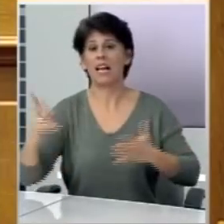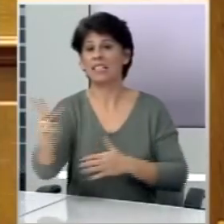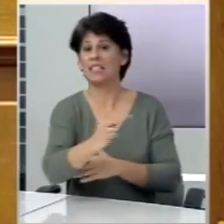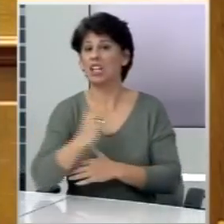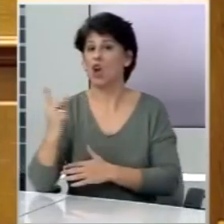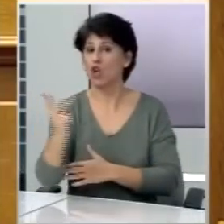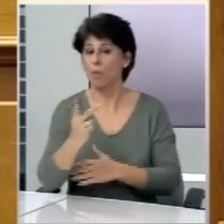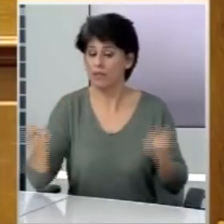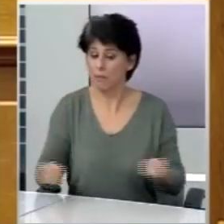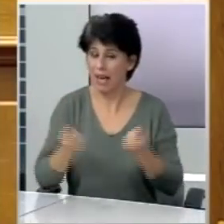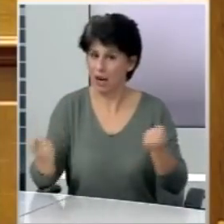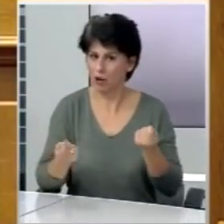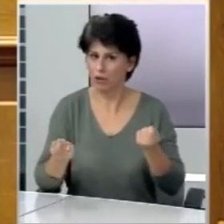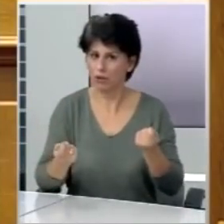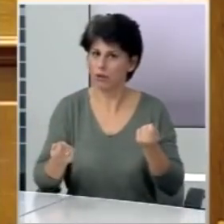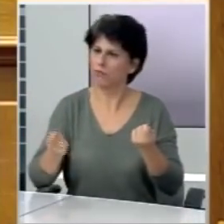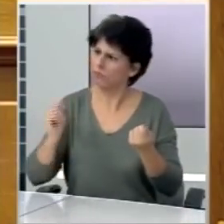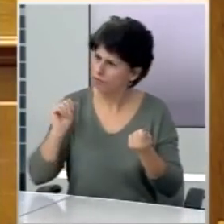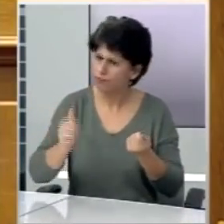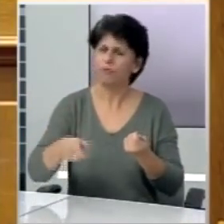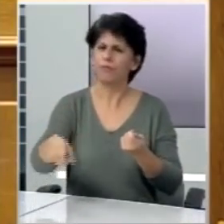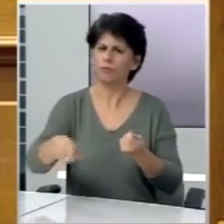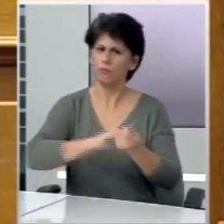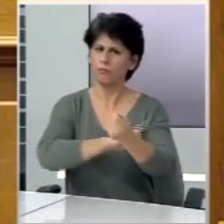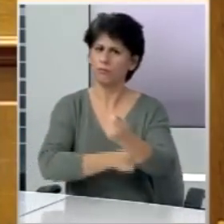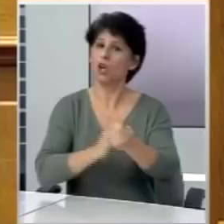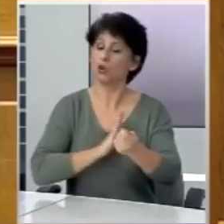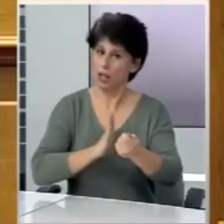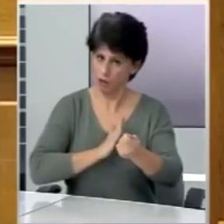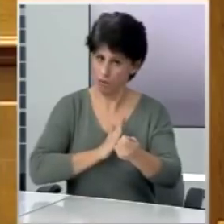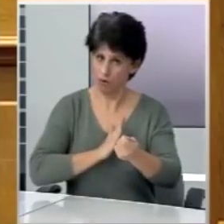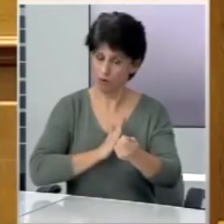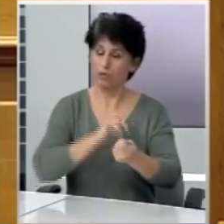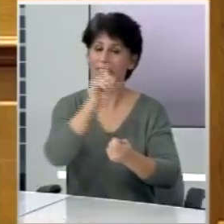κοινωνικοποίησης της παραγωγής και των ίδιων των δυνατοτήτων του ανθρώπου